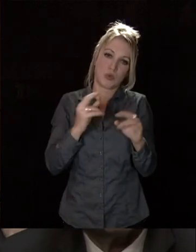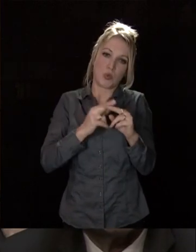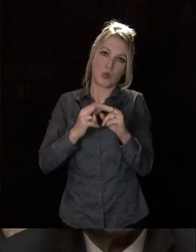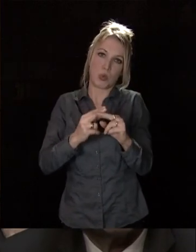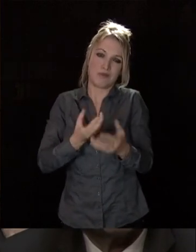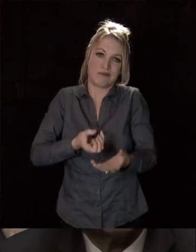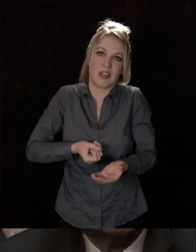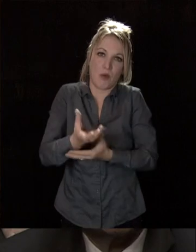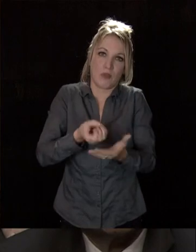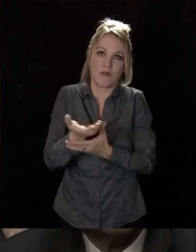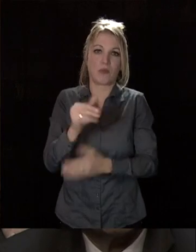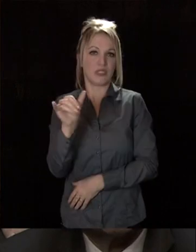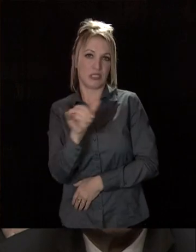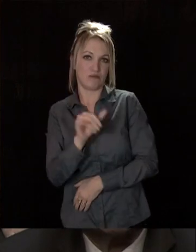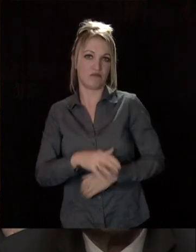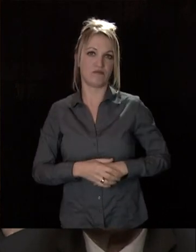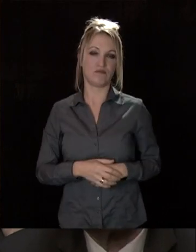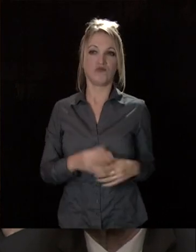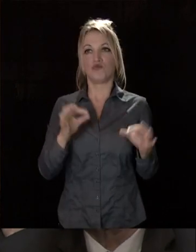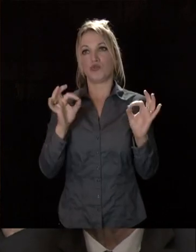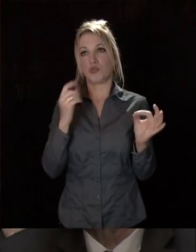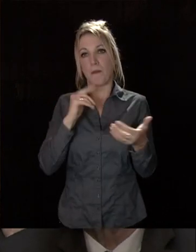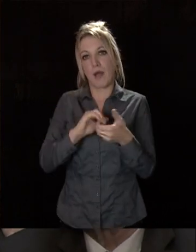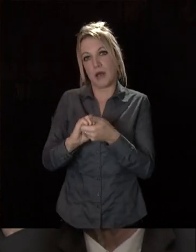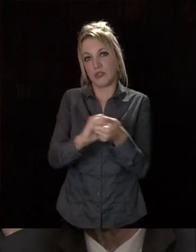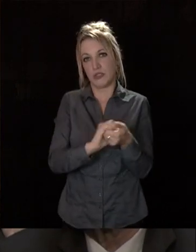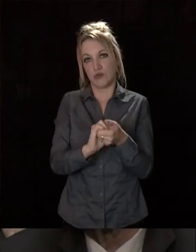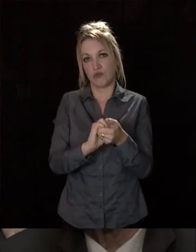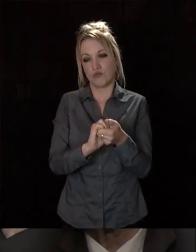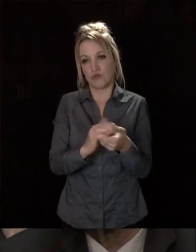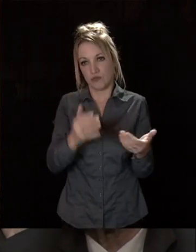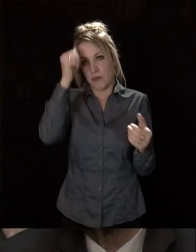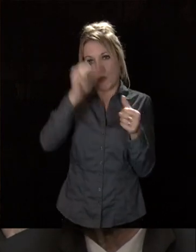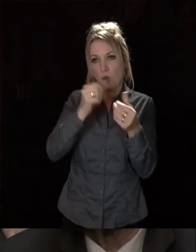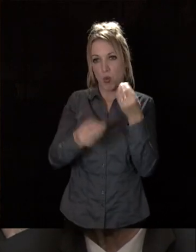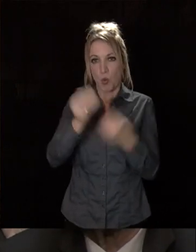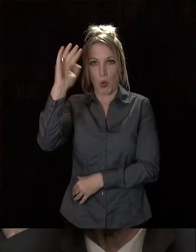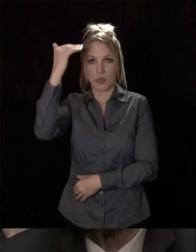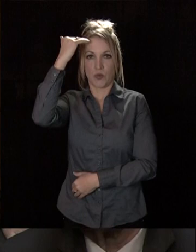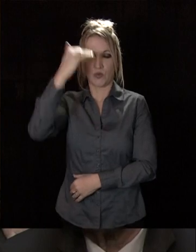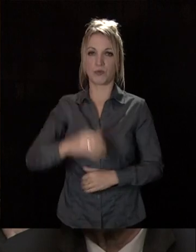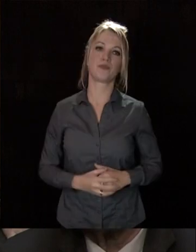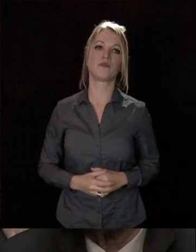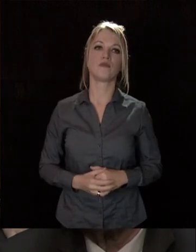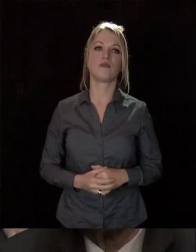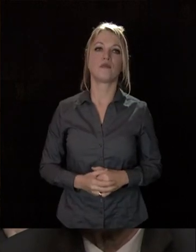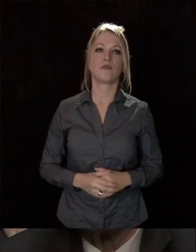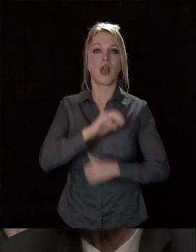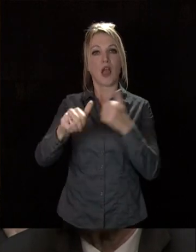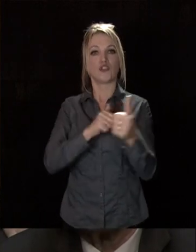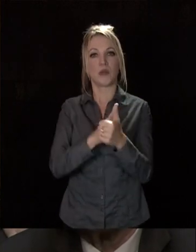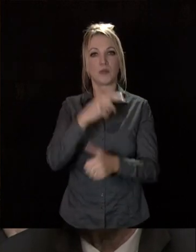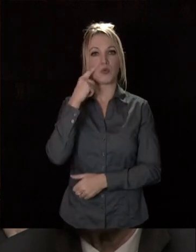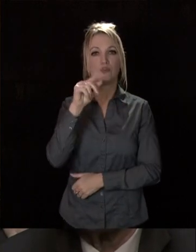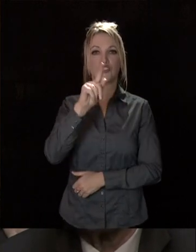pour ce qu'ils sont, par simple amitié, mémoire ou reconnaissance. Mon fidèle adjoint André